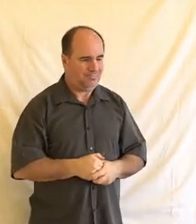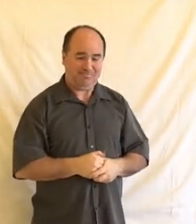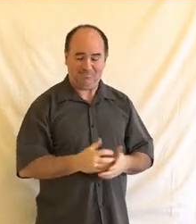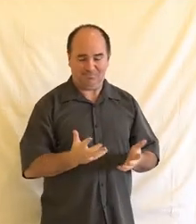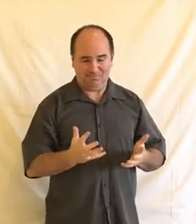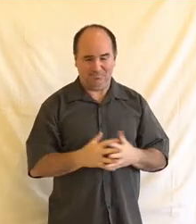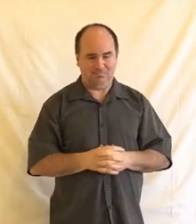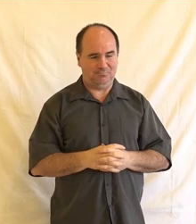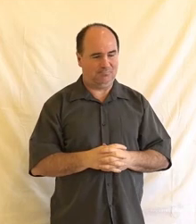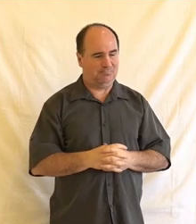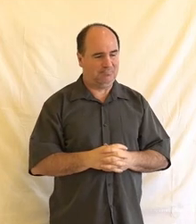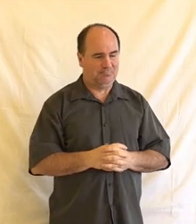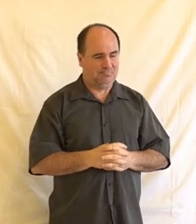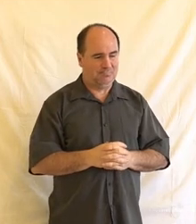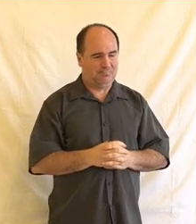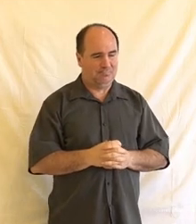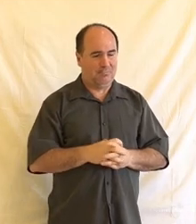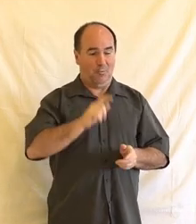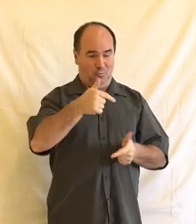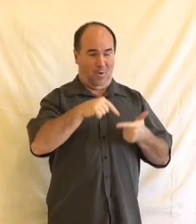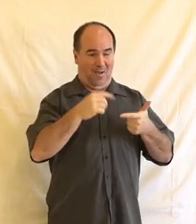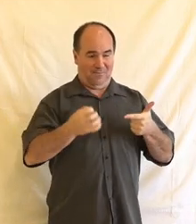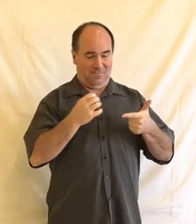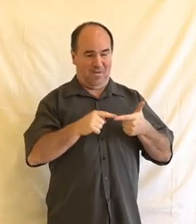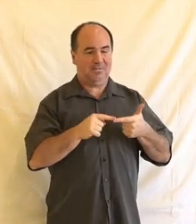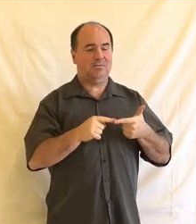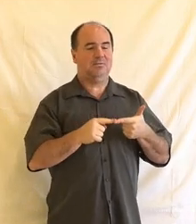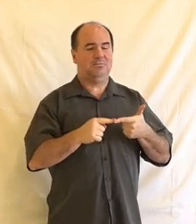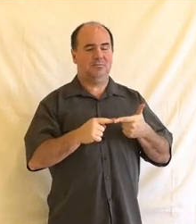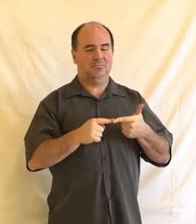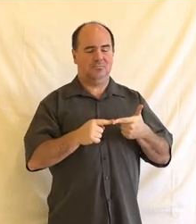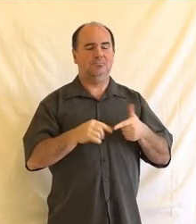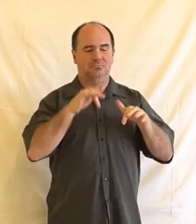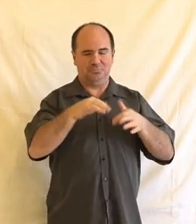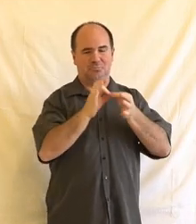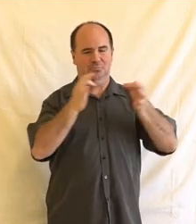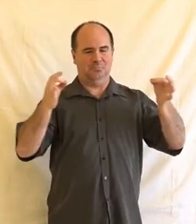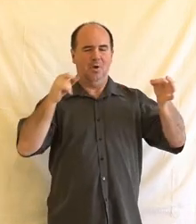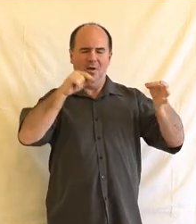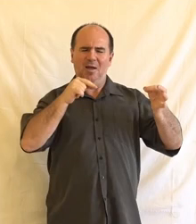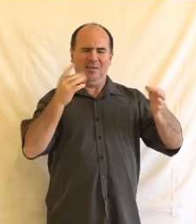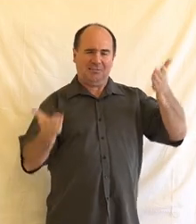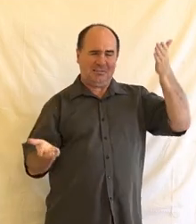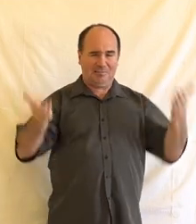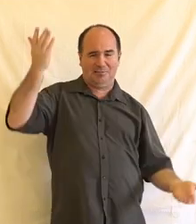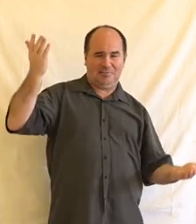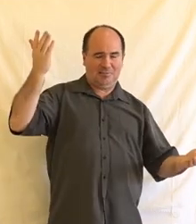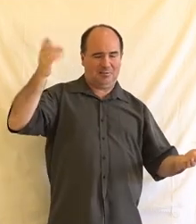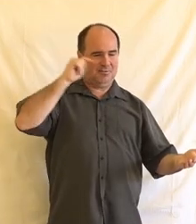věc, že existuje z definice a hned od počátku velká nevyváženost mezi